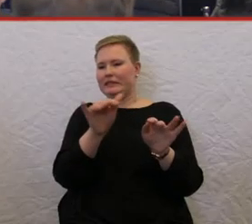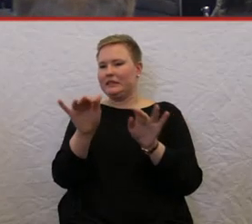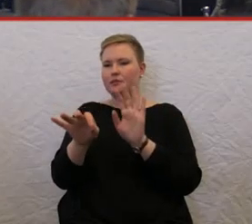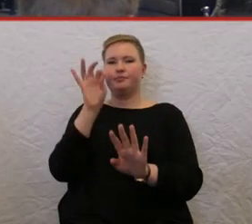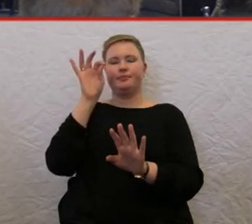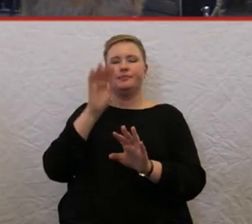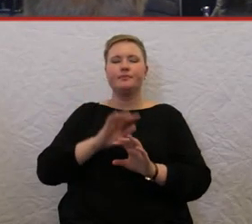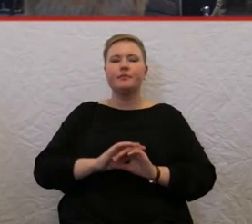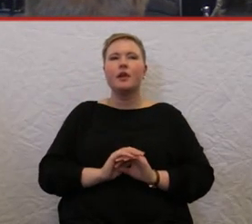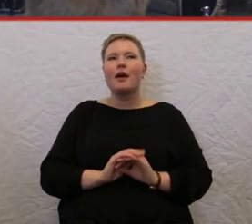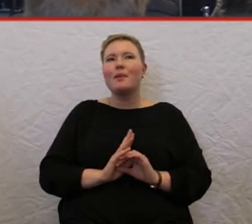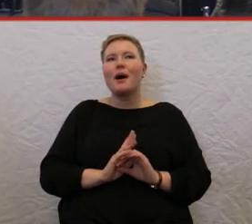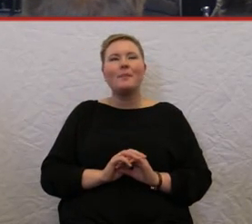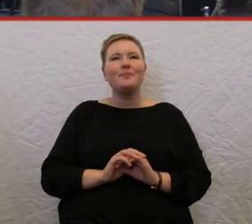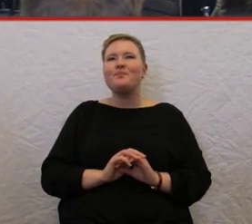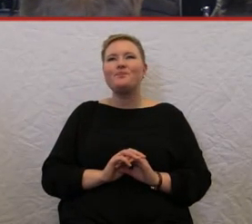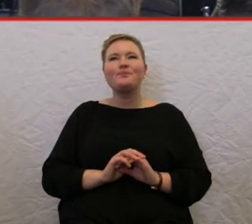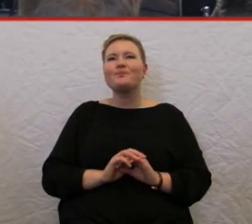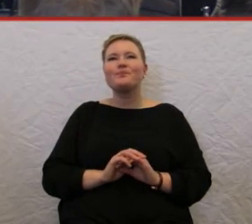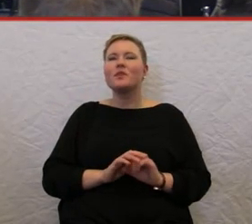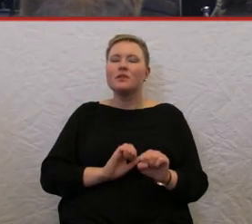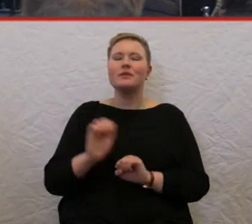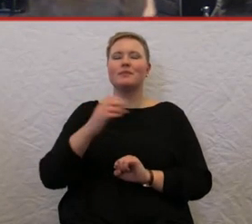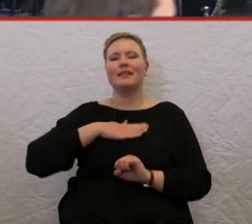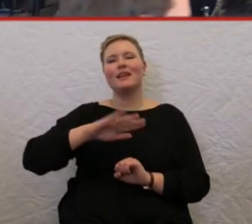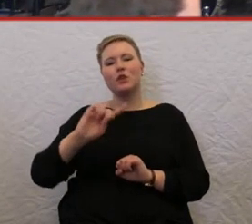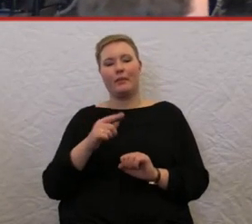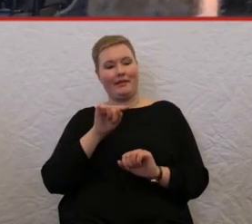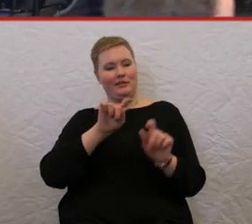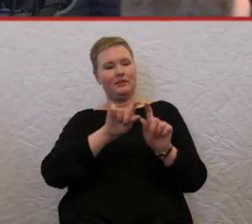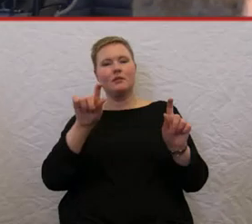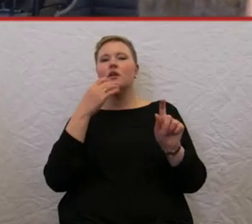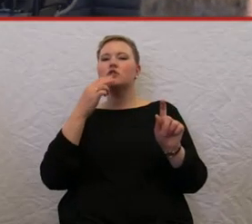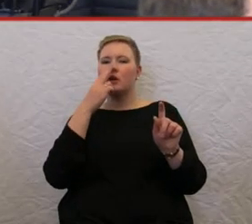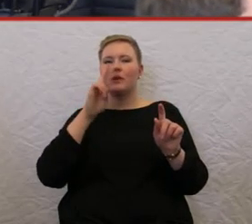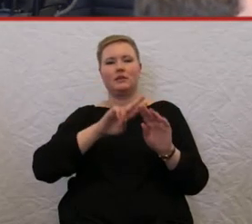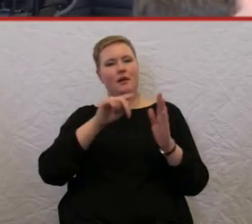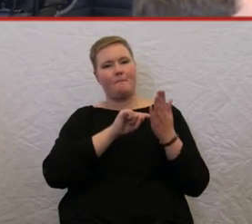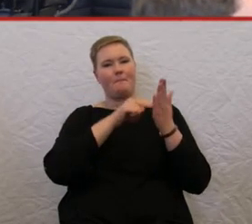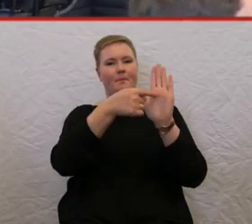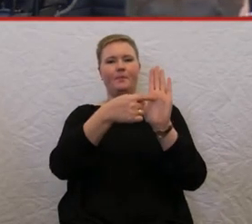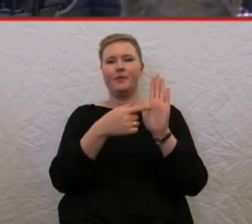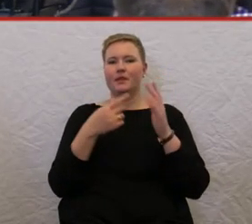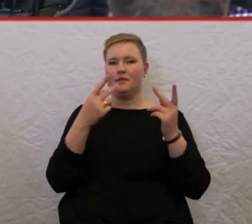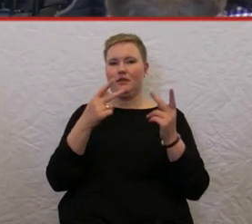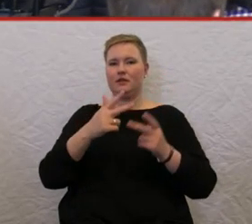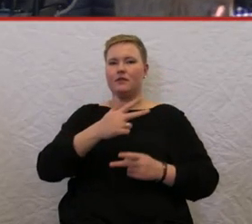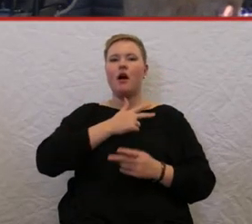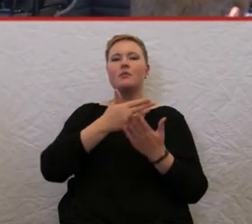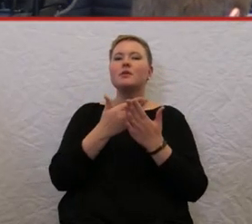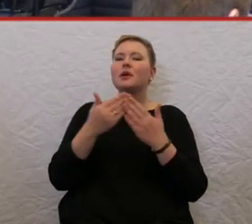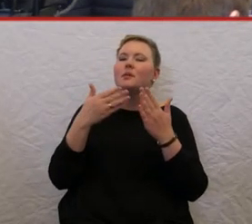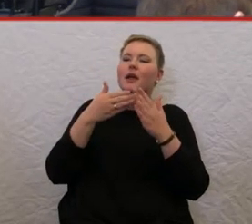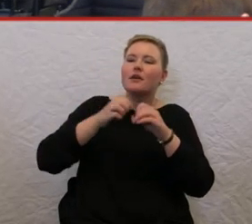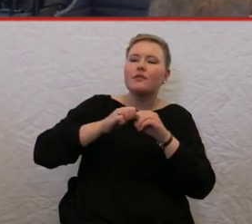würde eben gerne auch nochmal auf das Thema aufmerksam machen, also zum Beispiel die Barrierefreiheit,